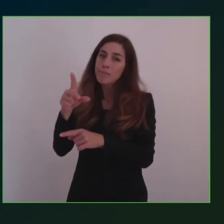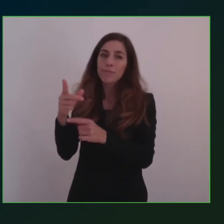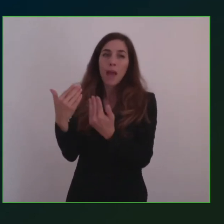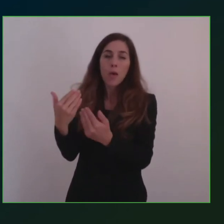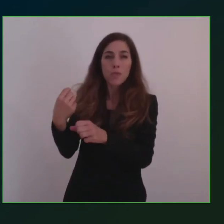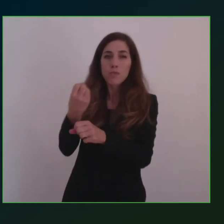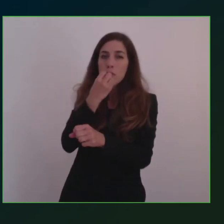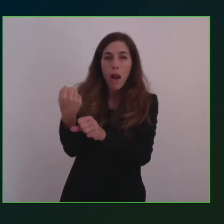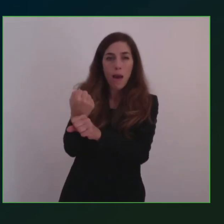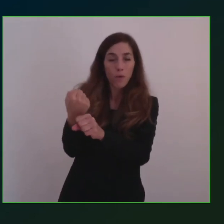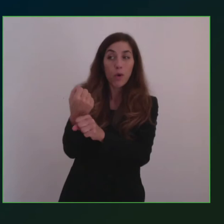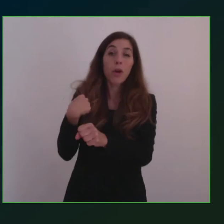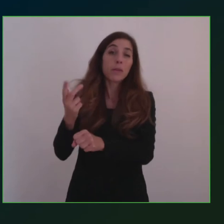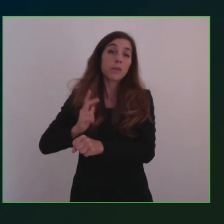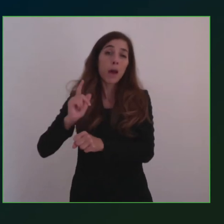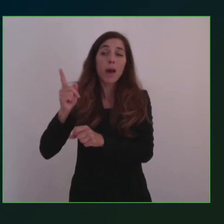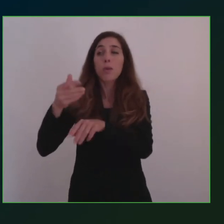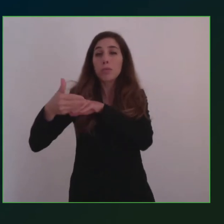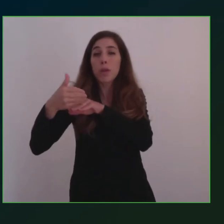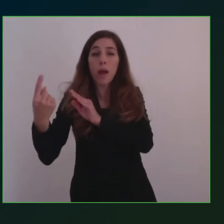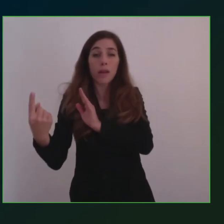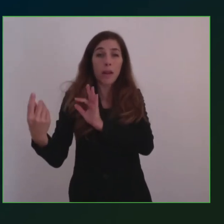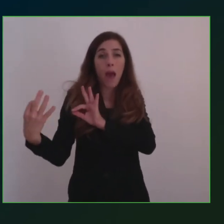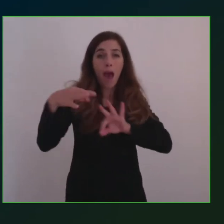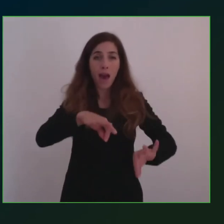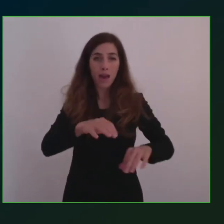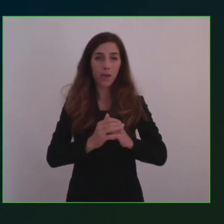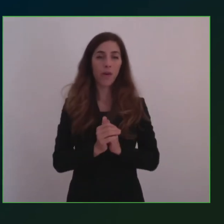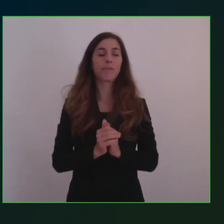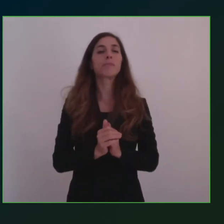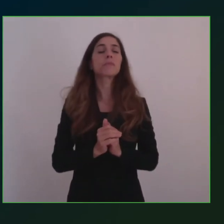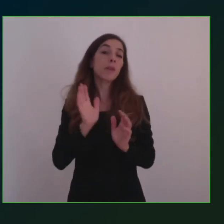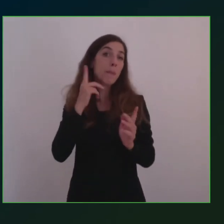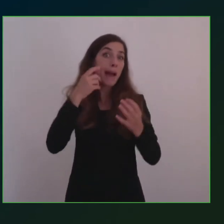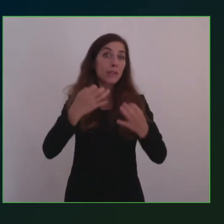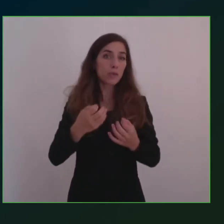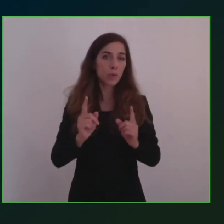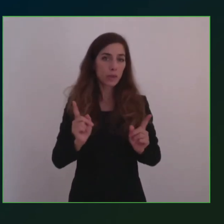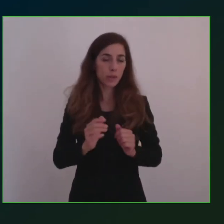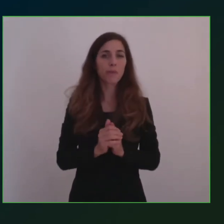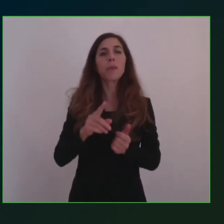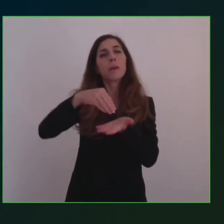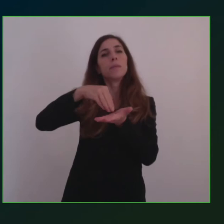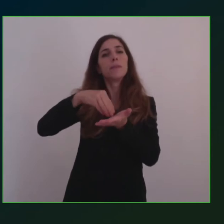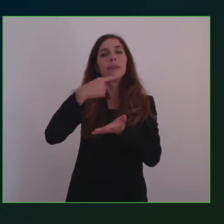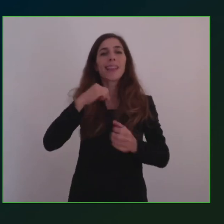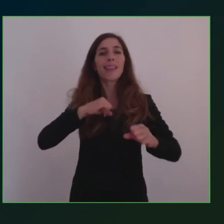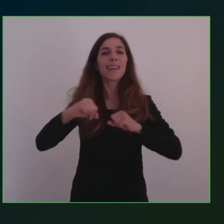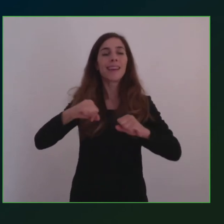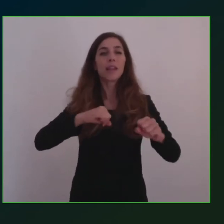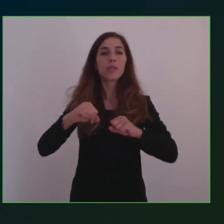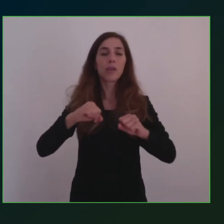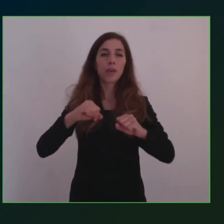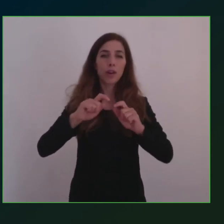ore e tre quarti che siamo insieme, ma non ne siamo certi. È qui con noi il Direttore Generale dell'Agenzia per la Coesione,